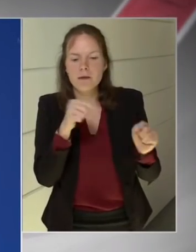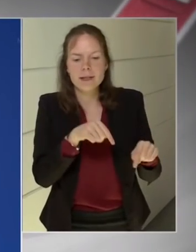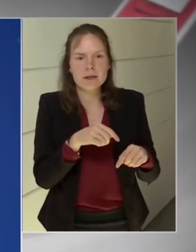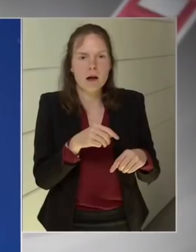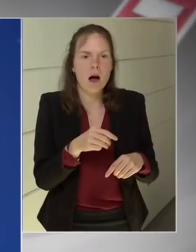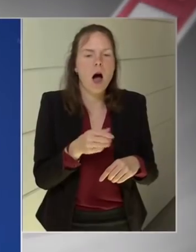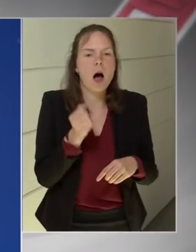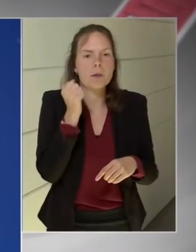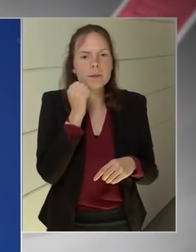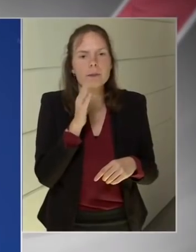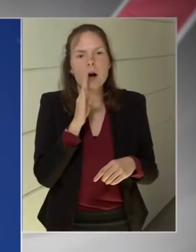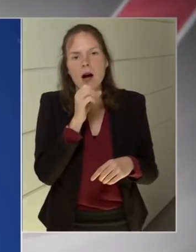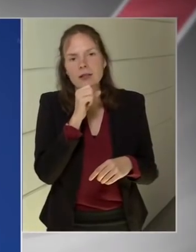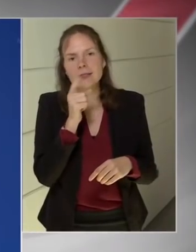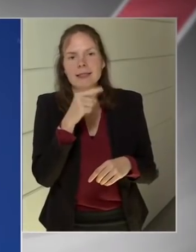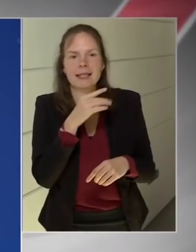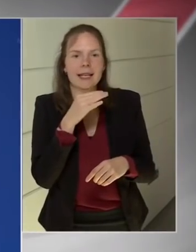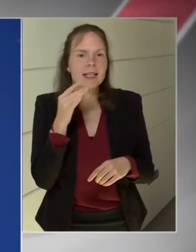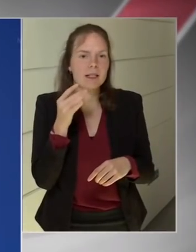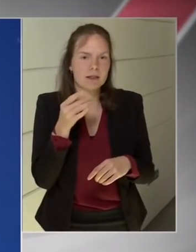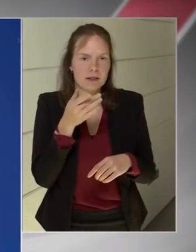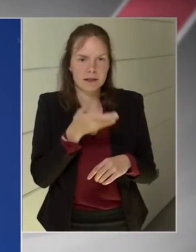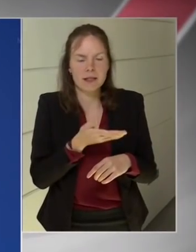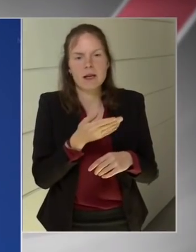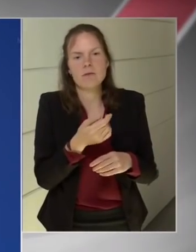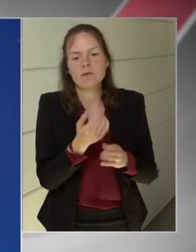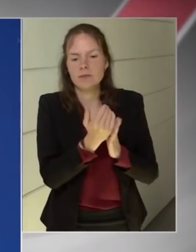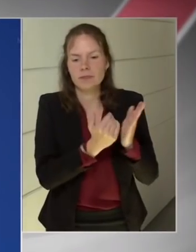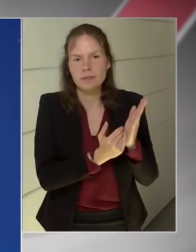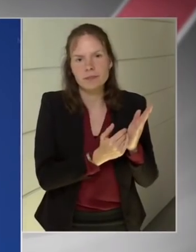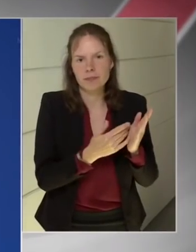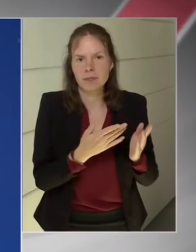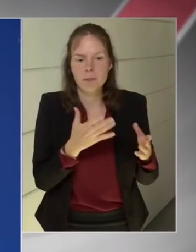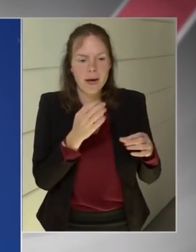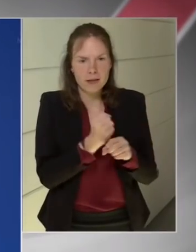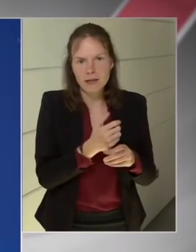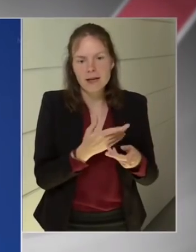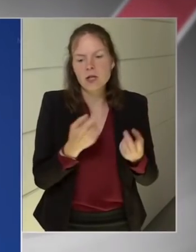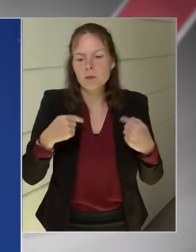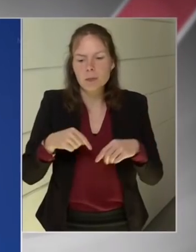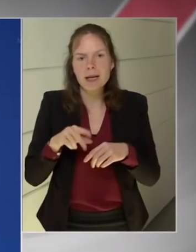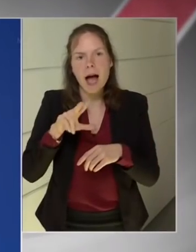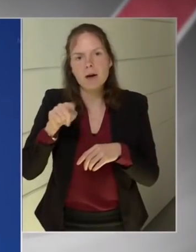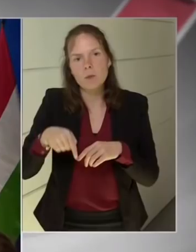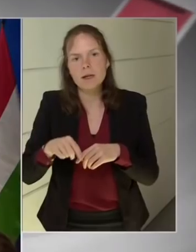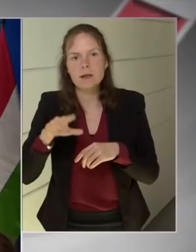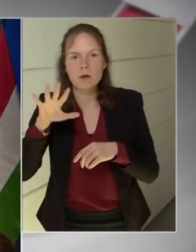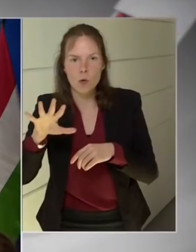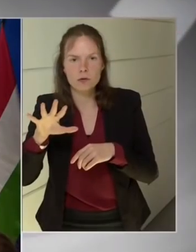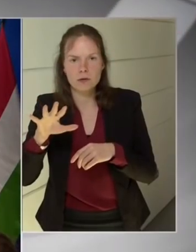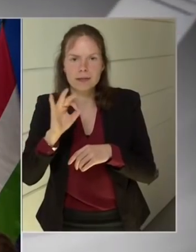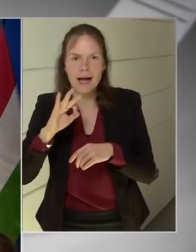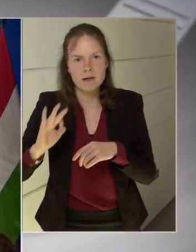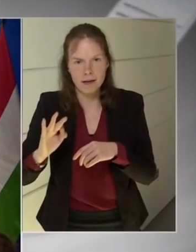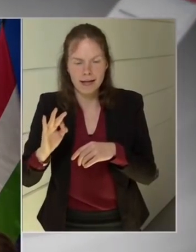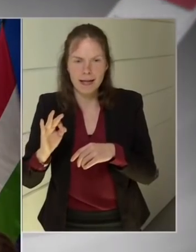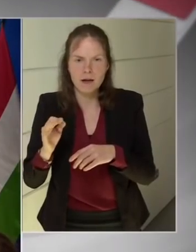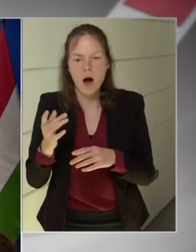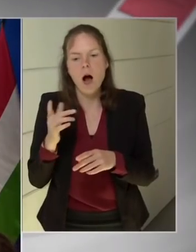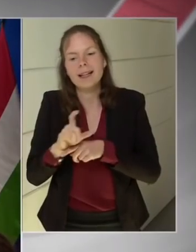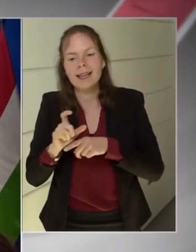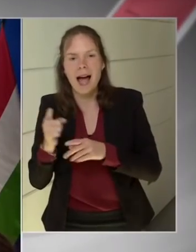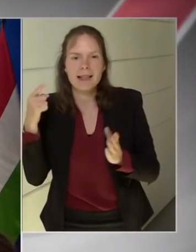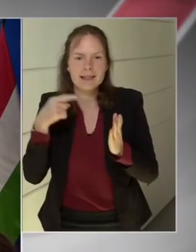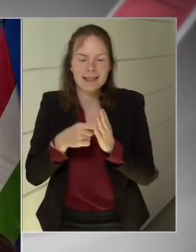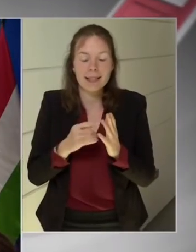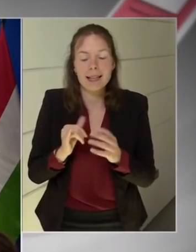brüsszeli engedékenység ellenére, hiszen jövő évben láthatóan még nem kíván Brüsszel visszatérni a Maastricht-i kritériumok által előírt szabályok